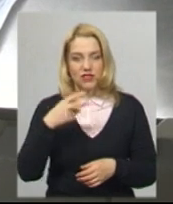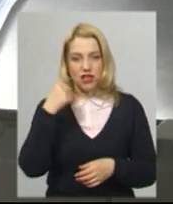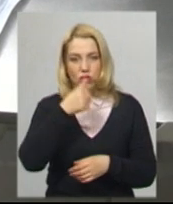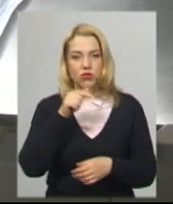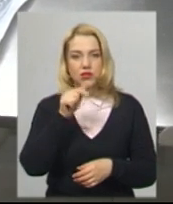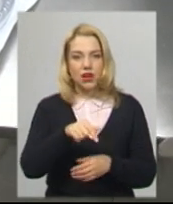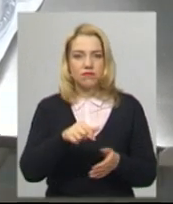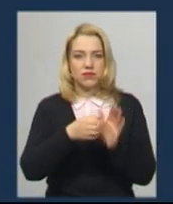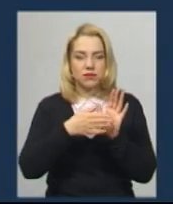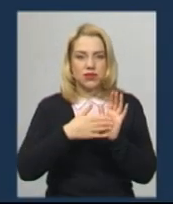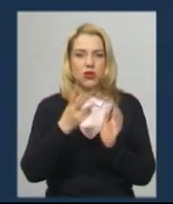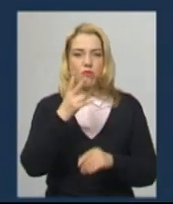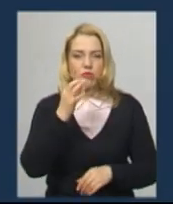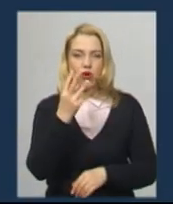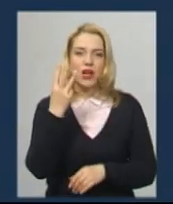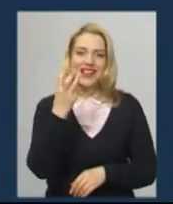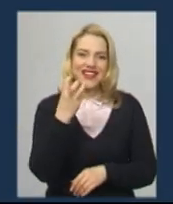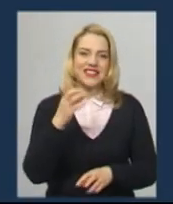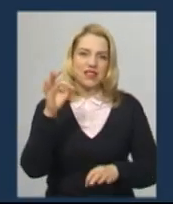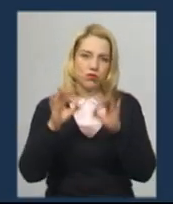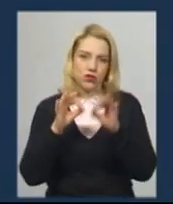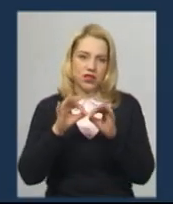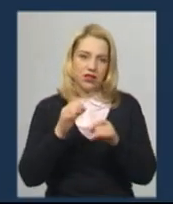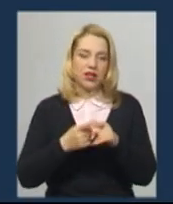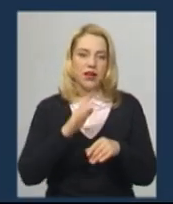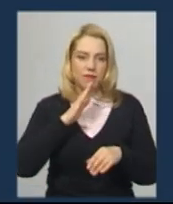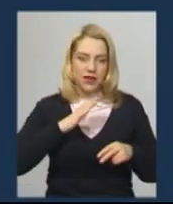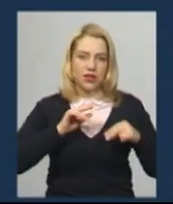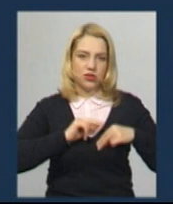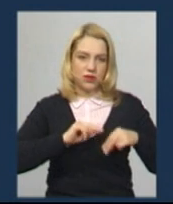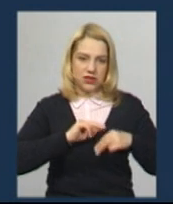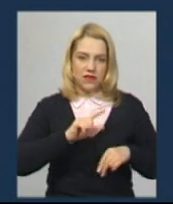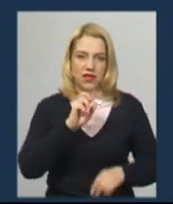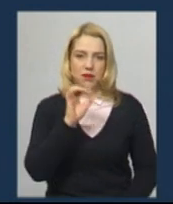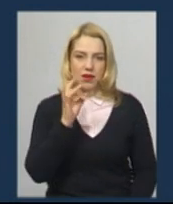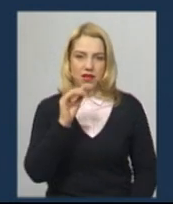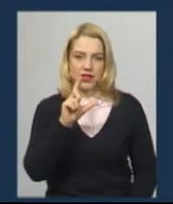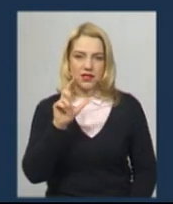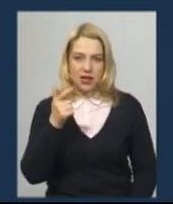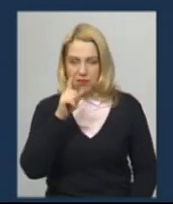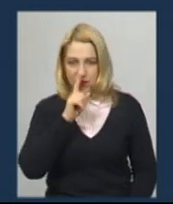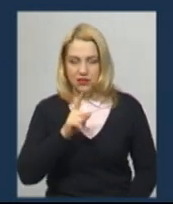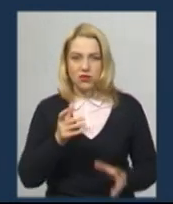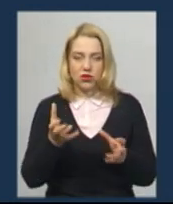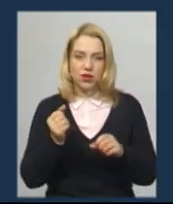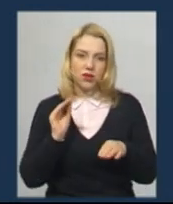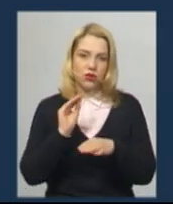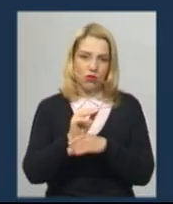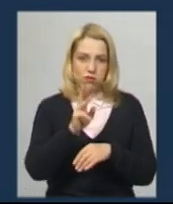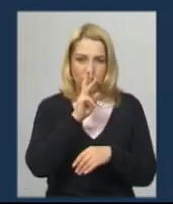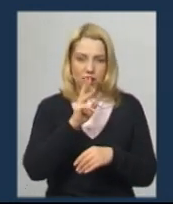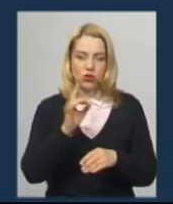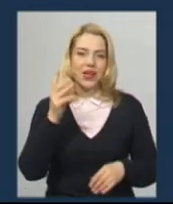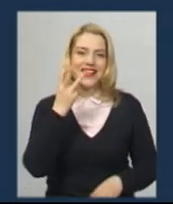-відсоткова доплата лікарям. Наші медичні працівники за березень місяць отримали доплату в розмірі